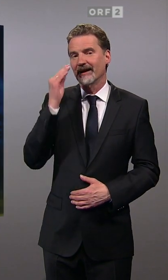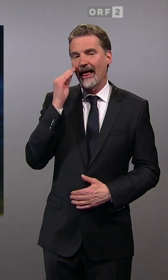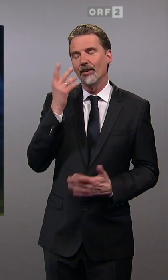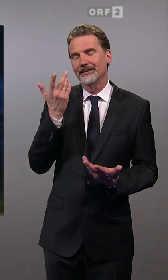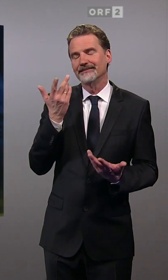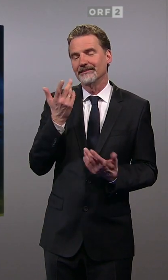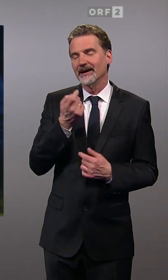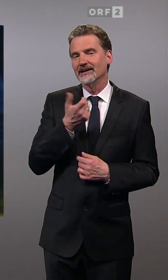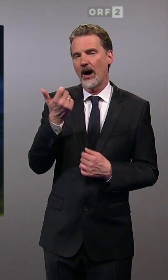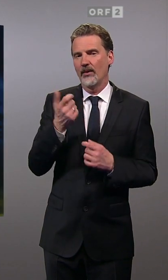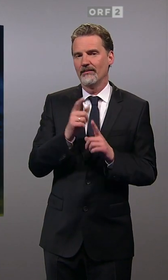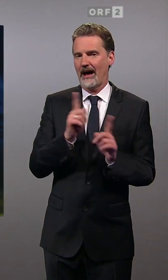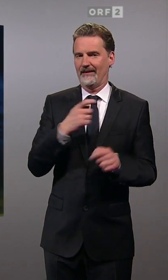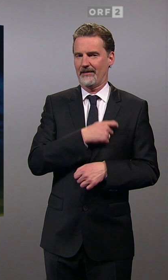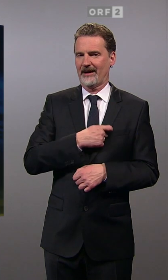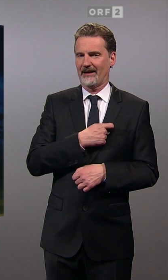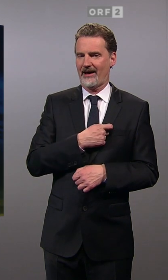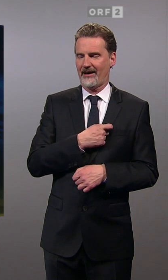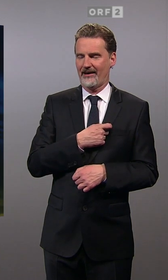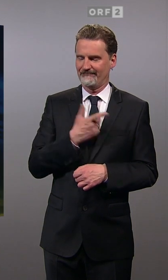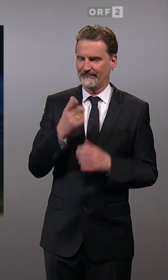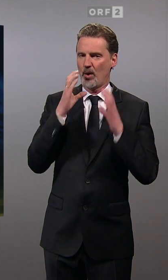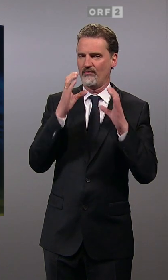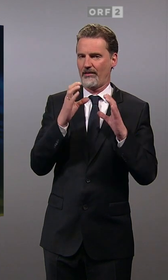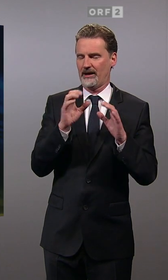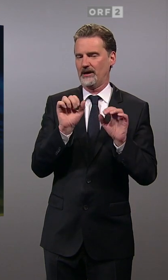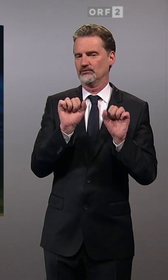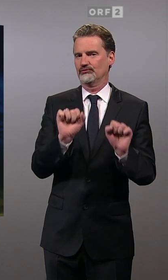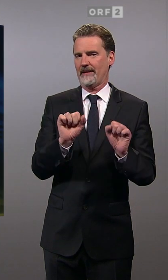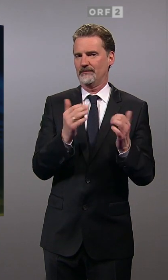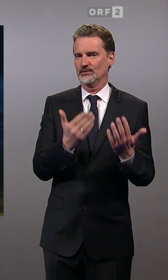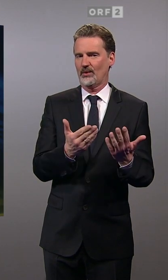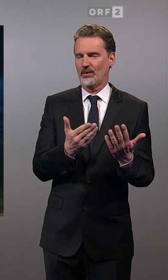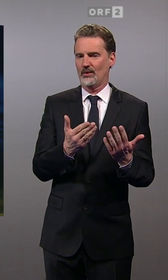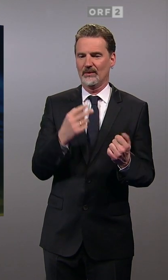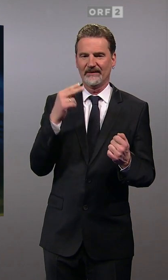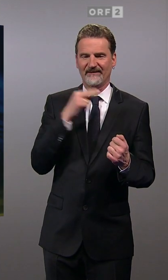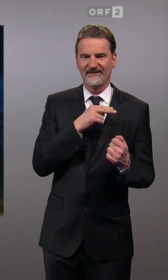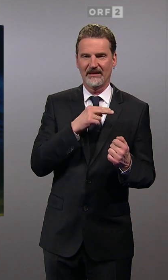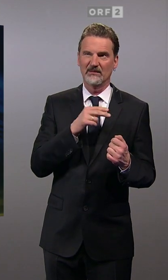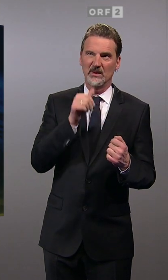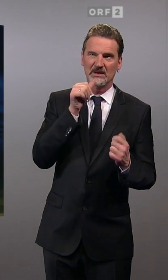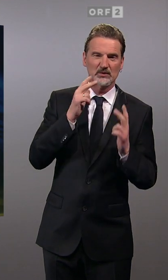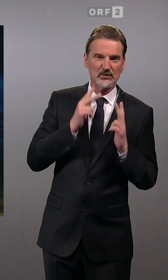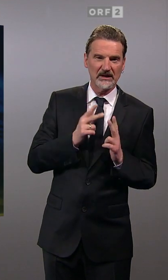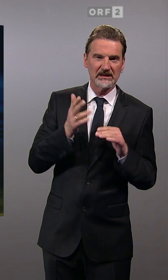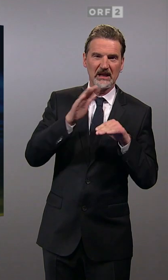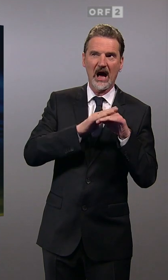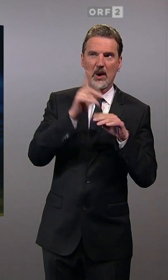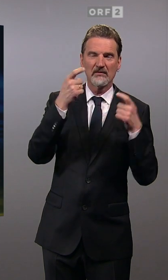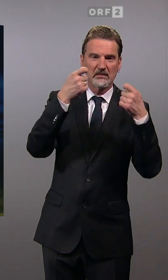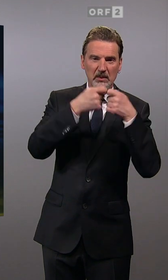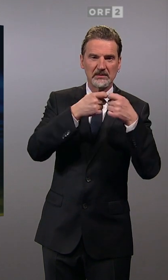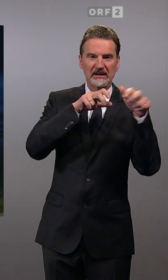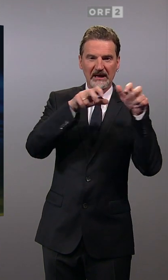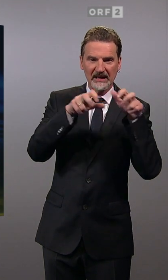anderen Partei spielt die Unzufriedenheit mit den Gegebenheiten des Landes eine so